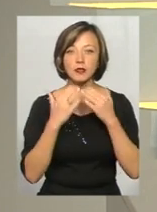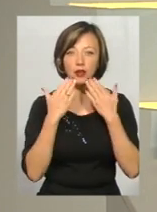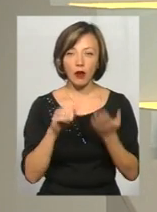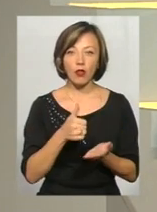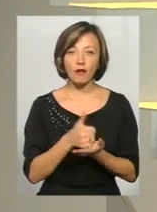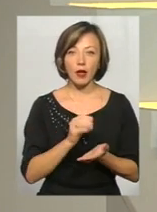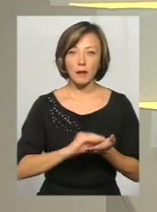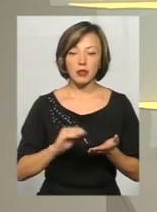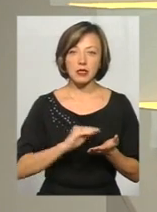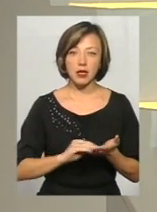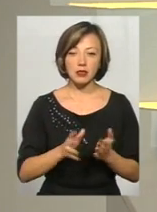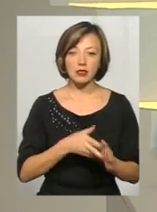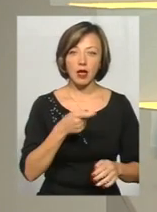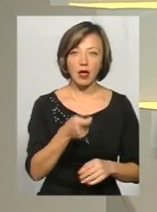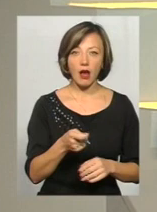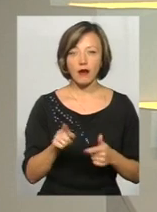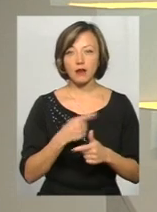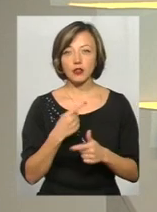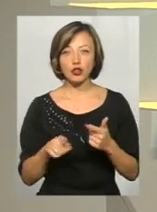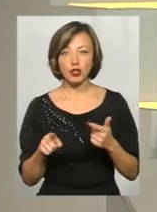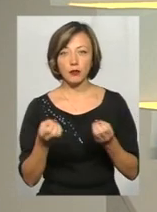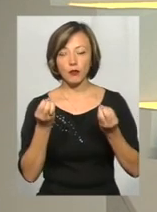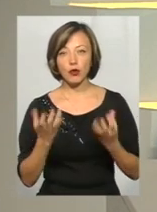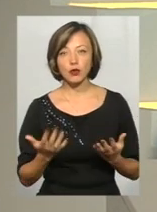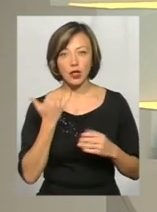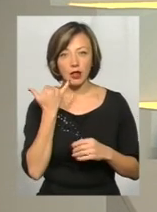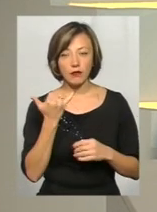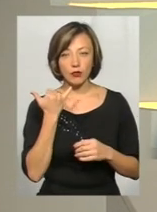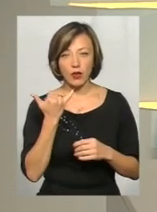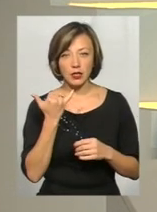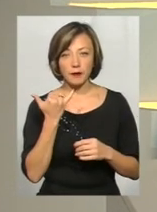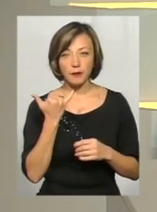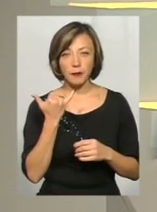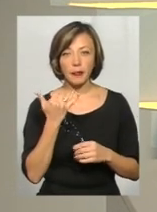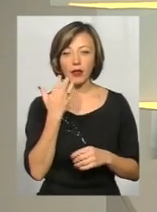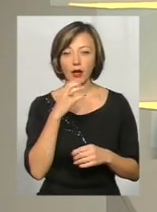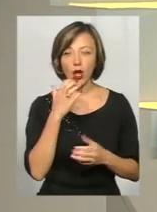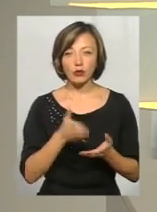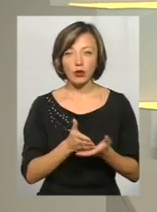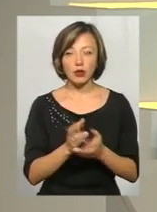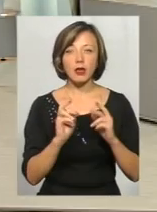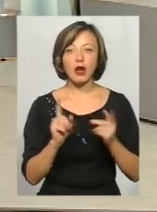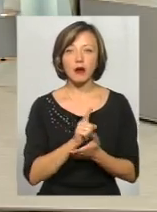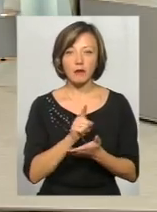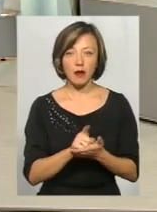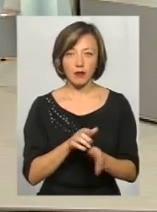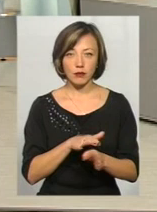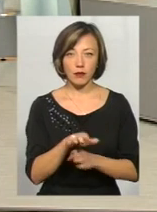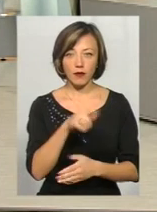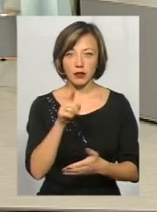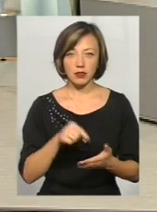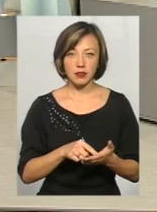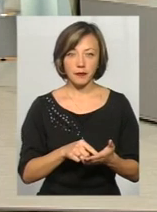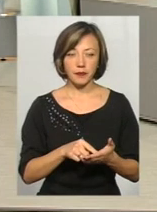І головне, там, писати заяви чи просто телефонувати на гарячу лінію? Як це має відбувати? Алгоритм той самий.